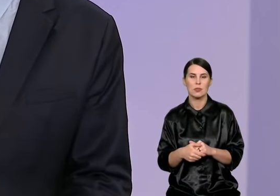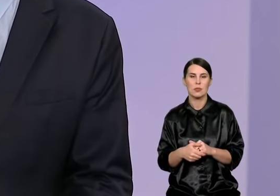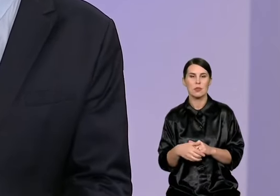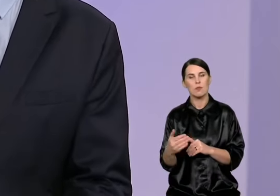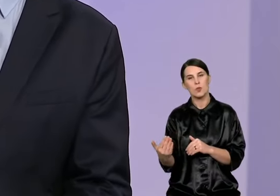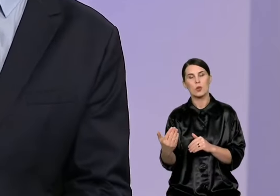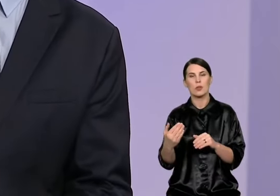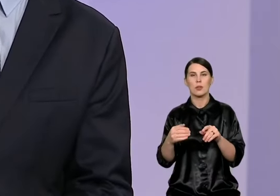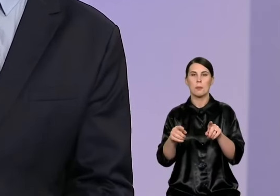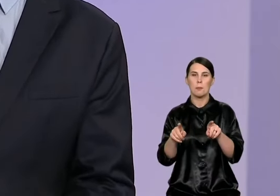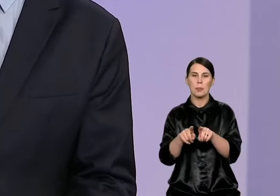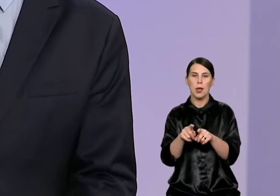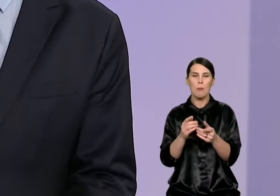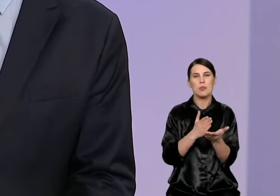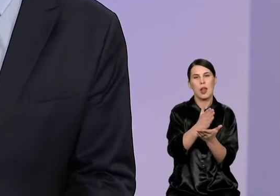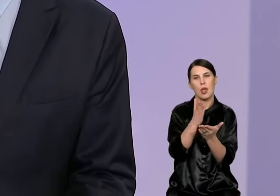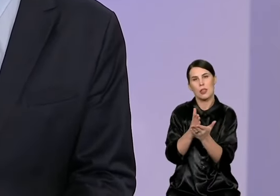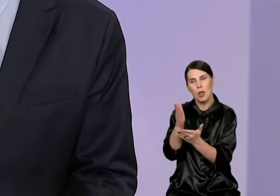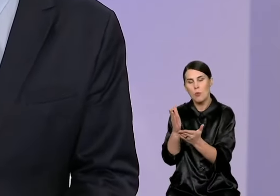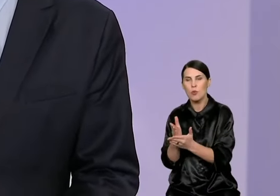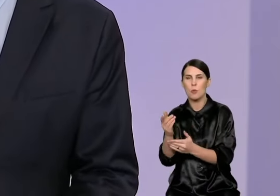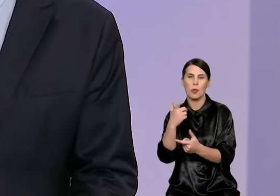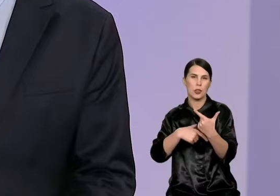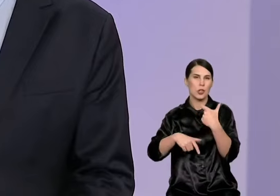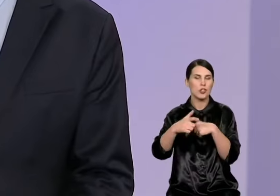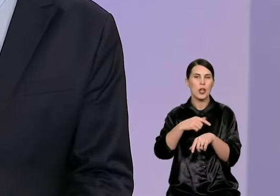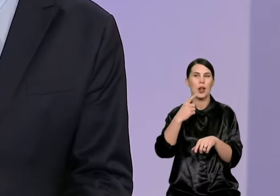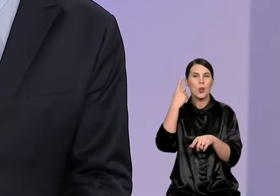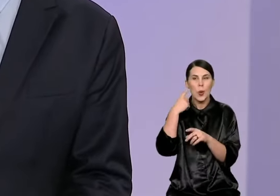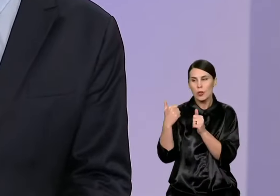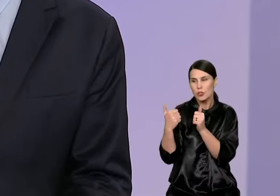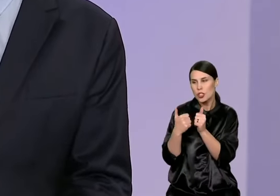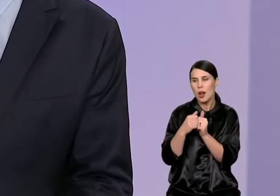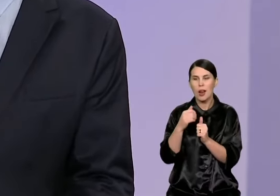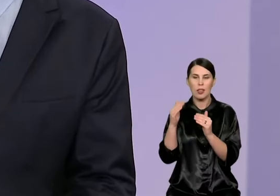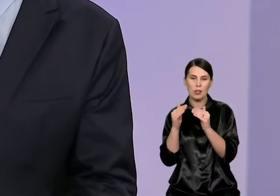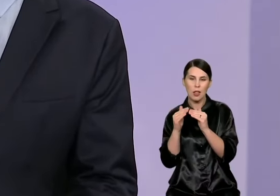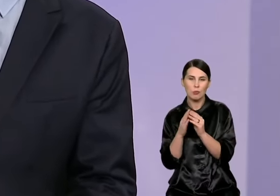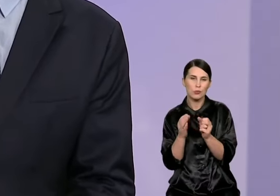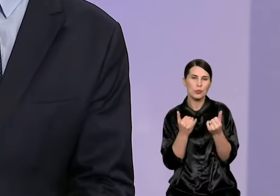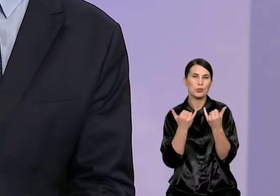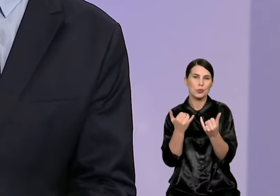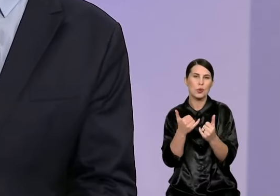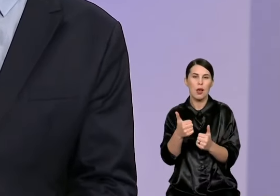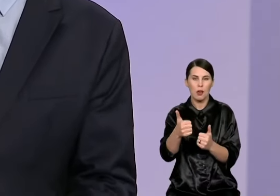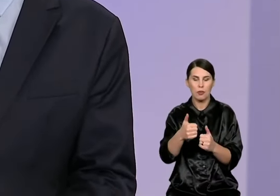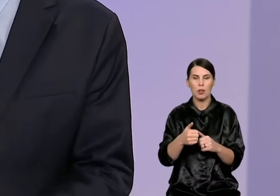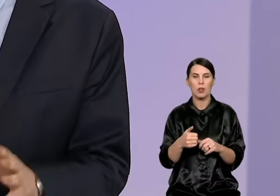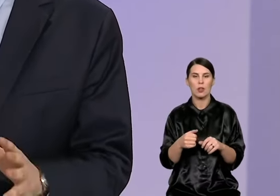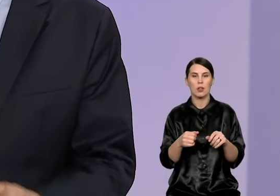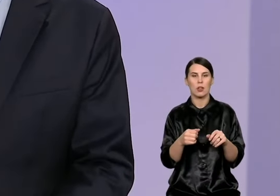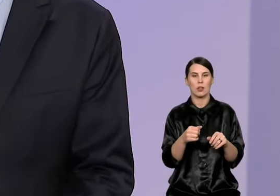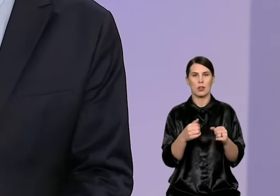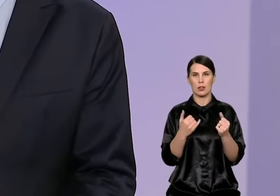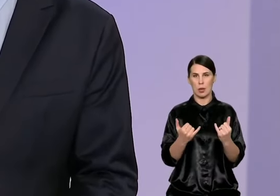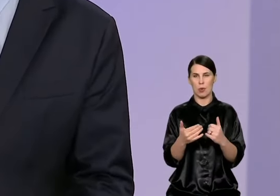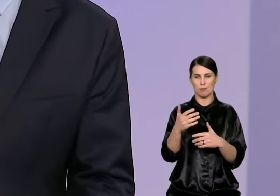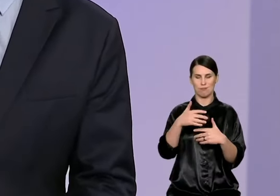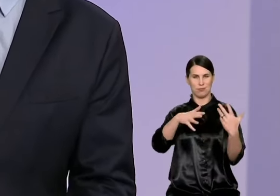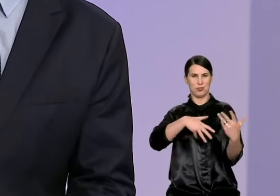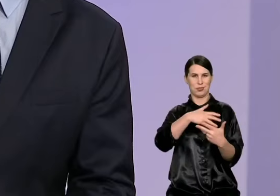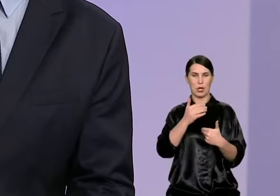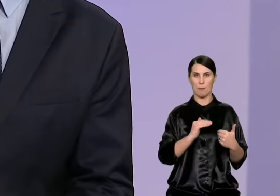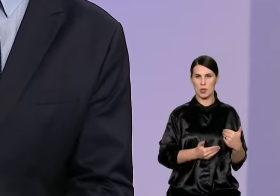visoje teritorijoje. ir geriausiai kuo ir čia unamų. Čia neišvengiamai reikia rinktis tarp nuolatinio kompensavimo privačių darželių, lankytojams